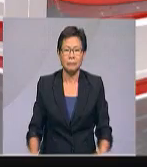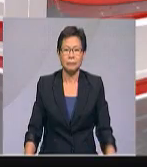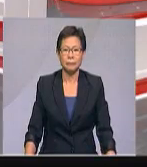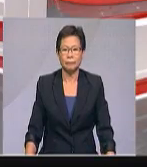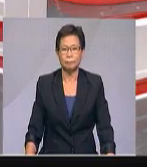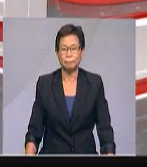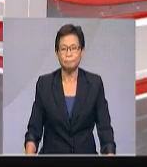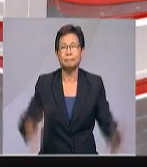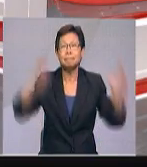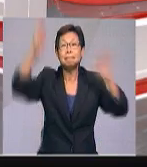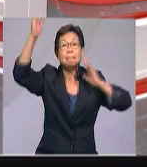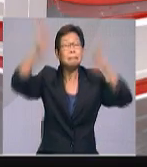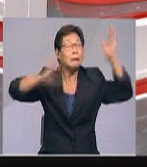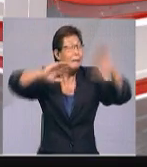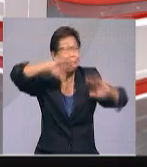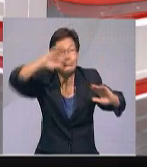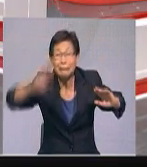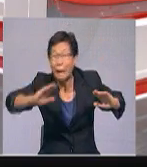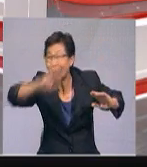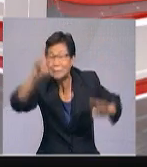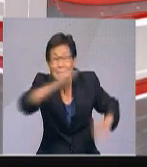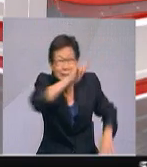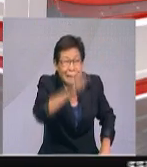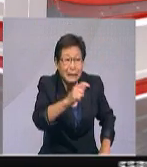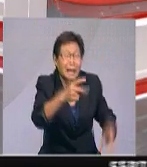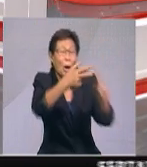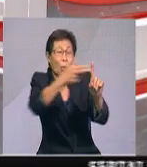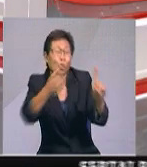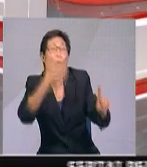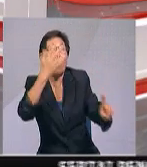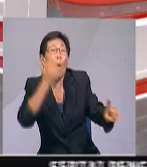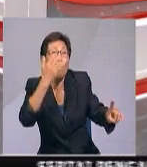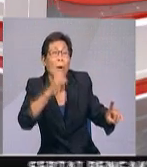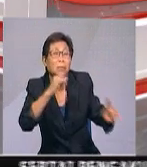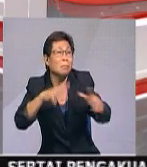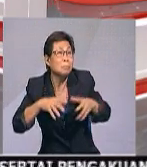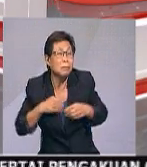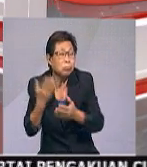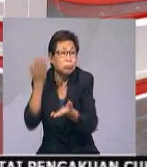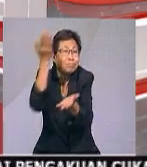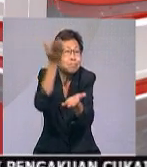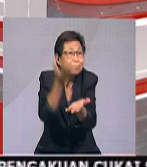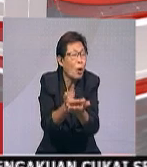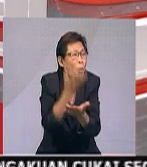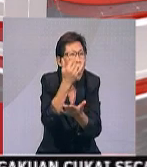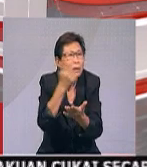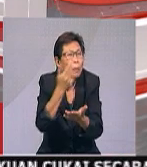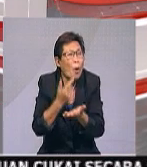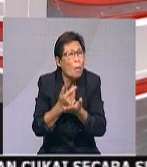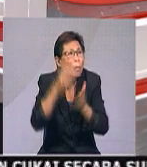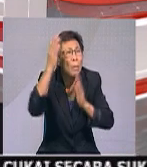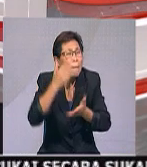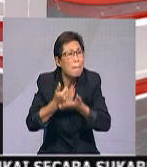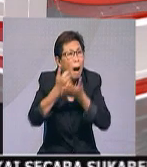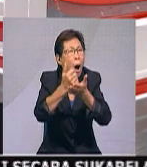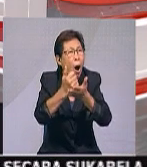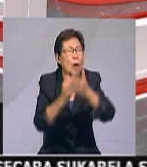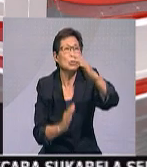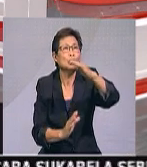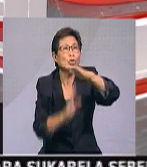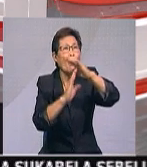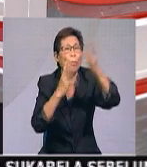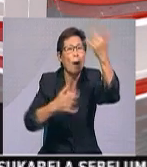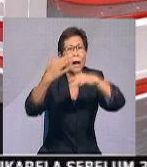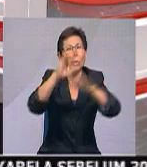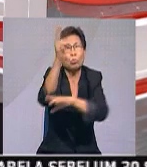Malaysia tidak pernah bertanya kepada Indonesia kenapa ia tidak menerima tawaran untuk membantunya menangani kebakaran hutan